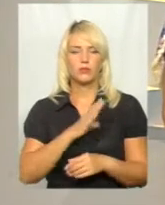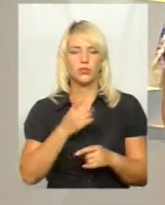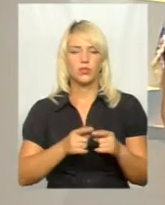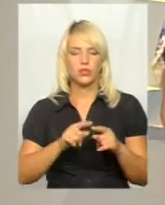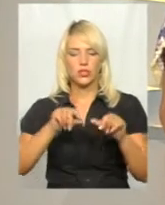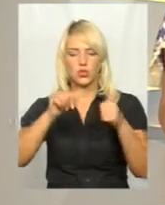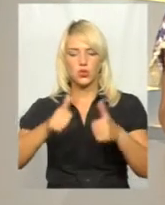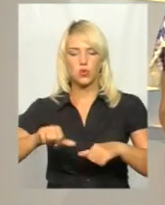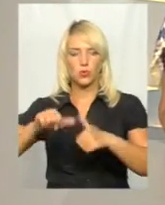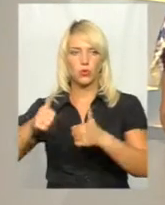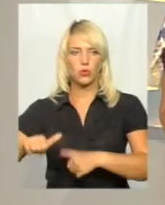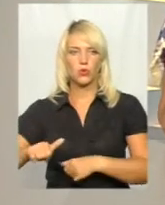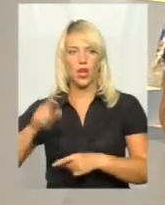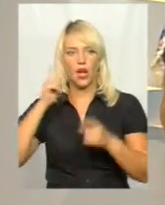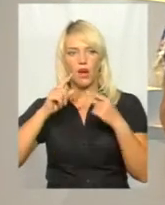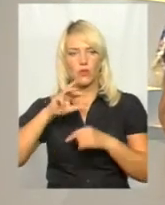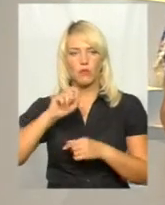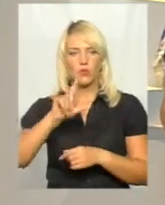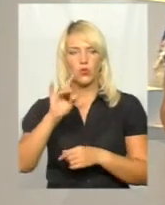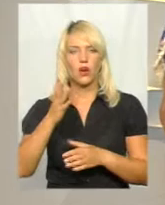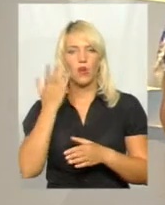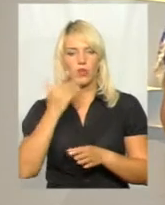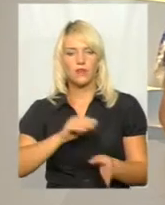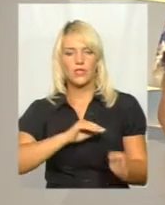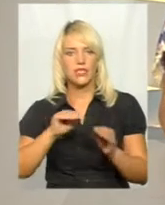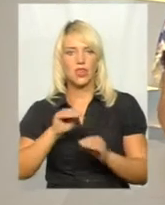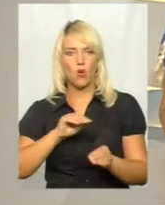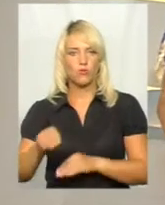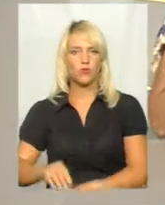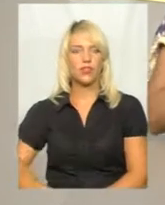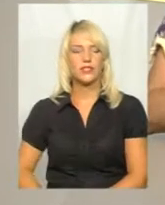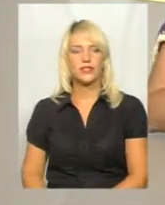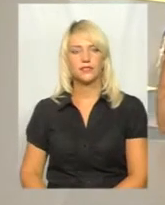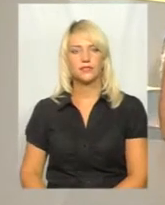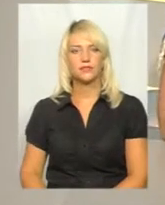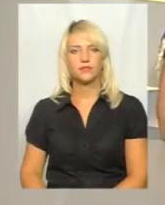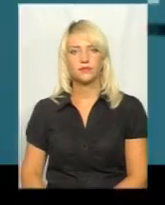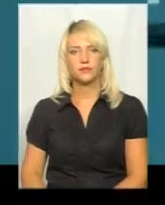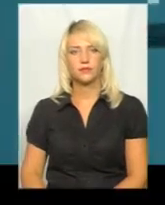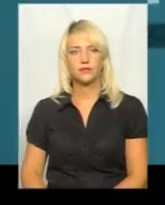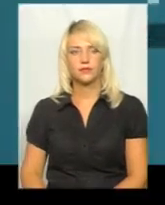скульптури авторства Мазура, коли вони встановлювалися і створювалися. Давайте ще раз послухаємо.